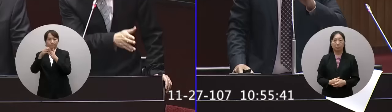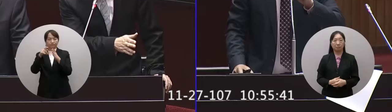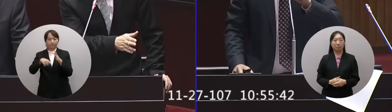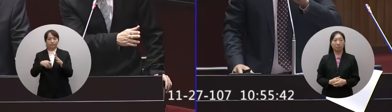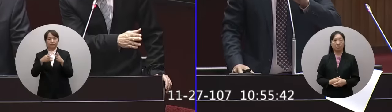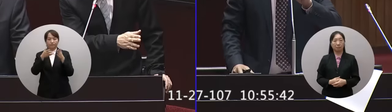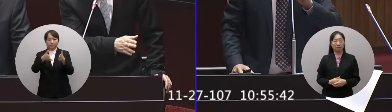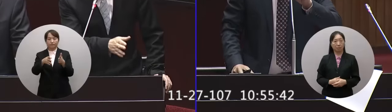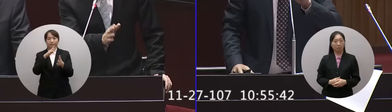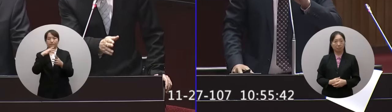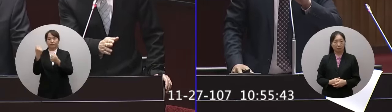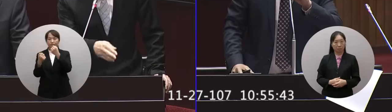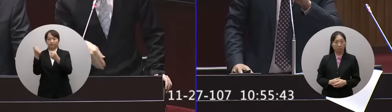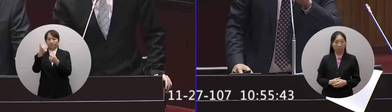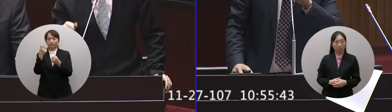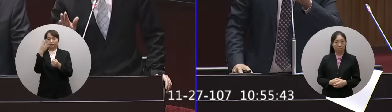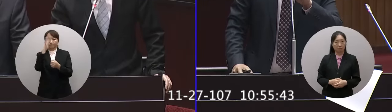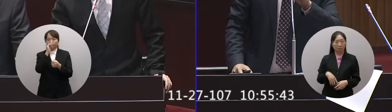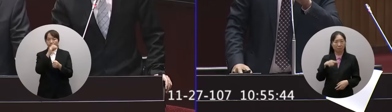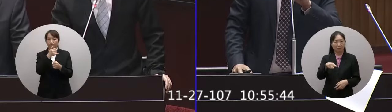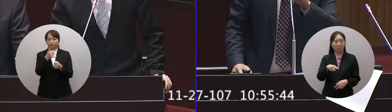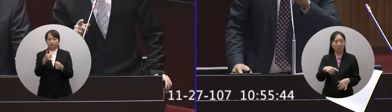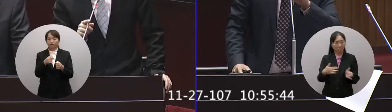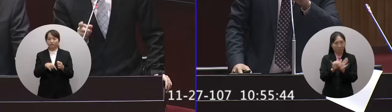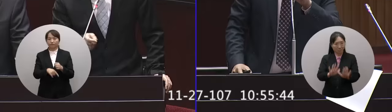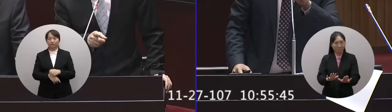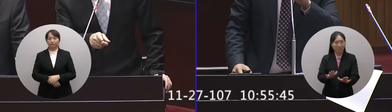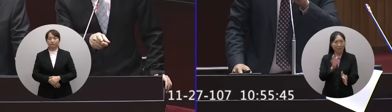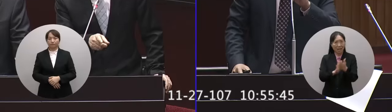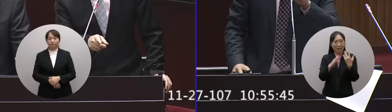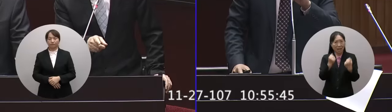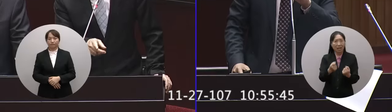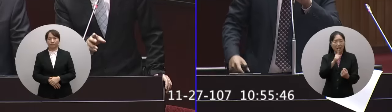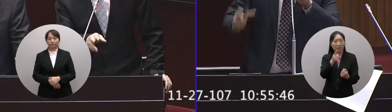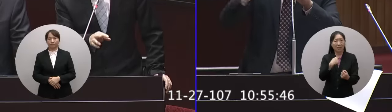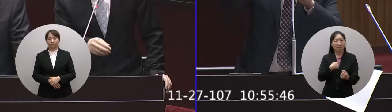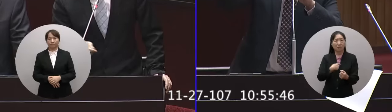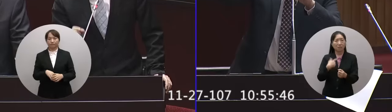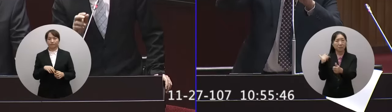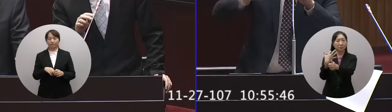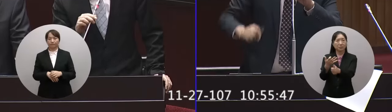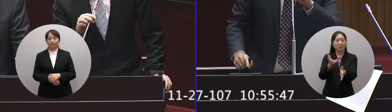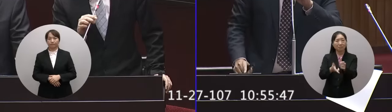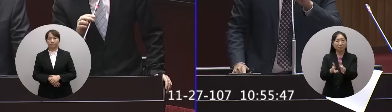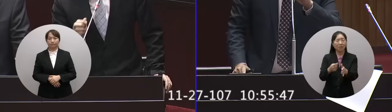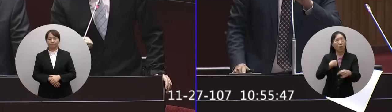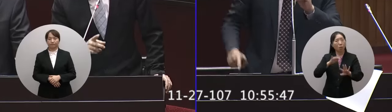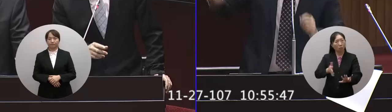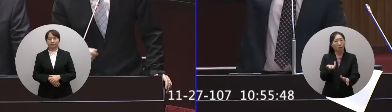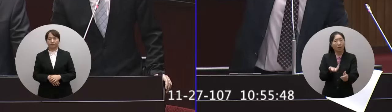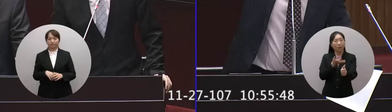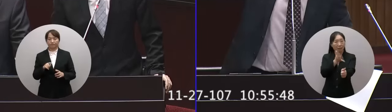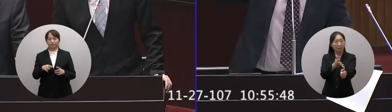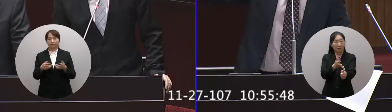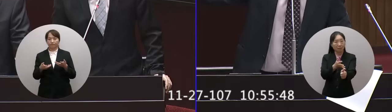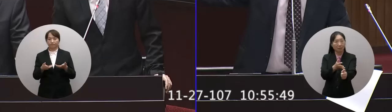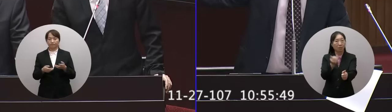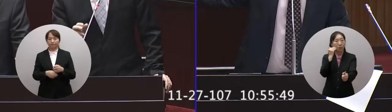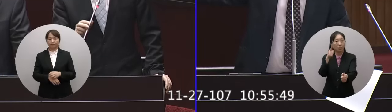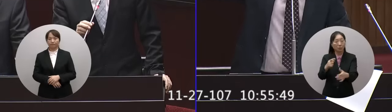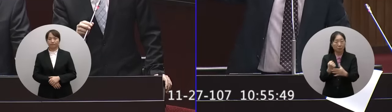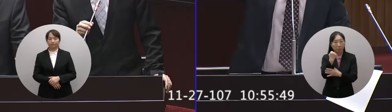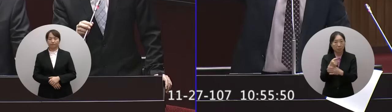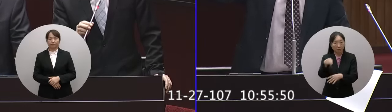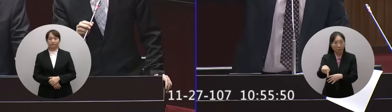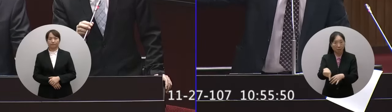前任的司機員檢查你到目前為止還在折騰台鐵現在我關鍵的問題是當主峰棒